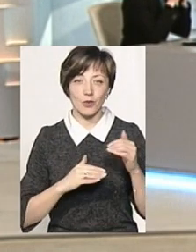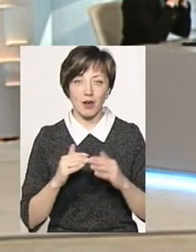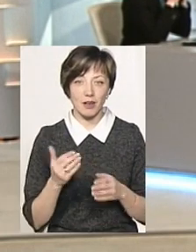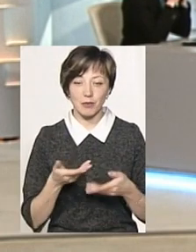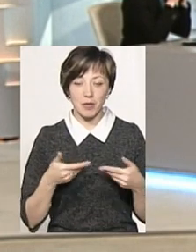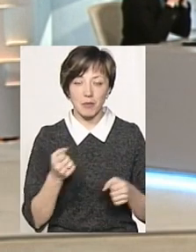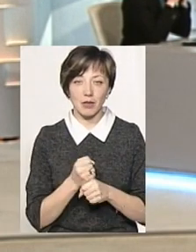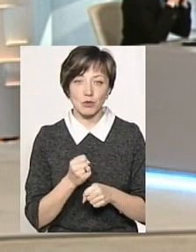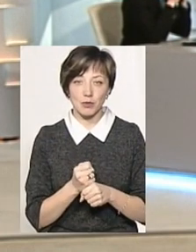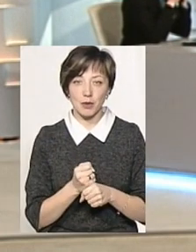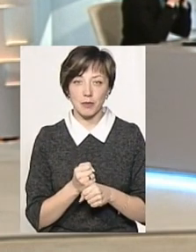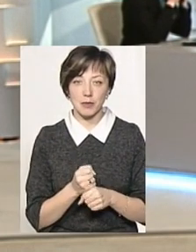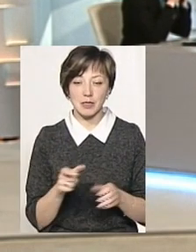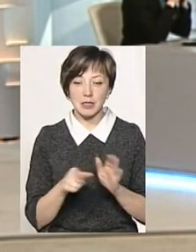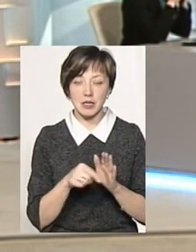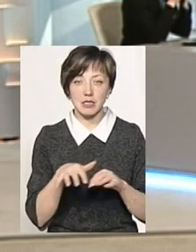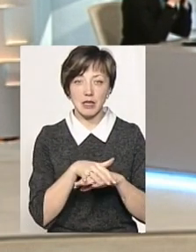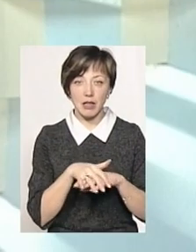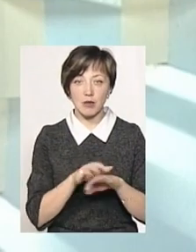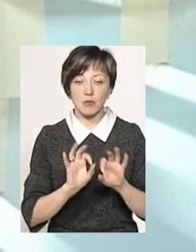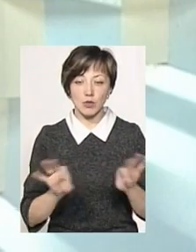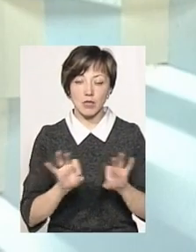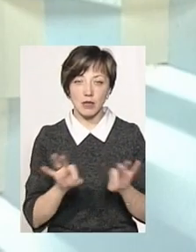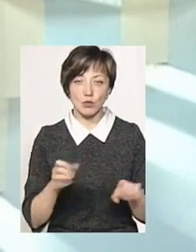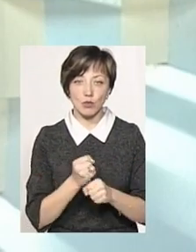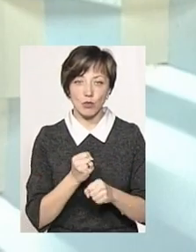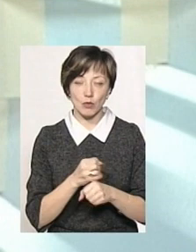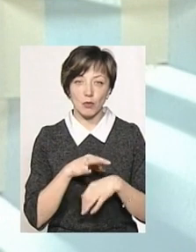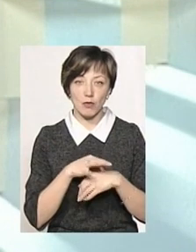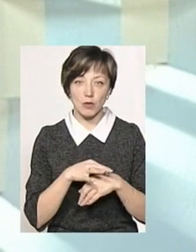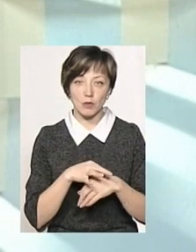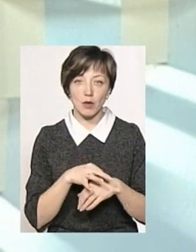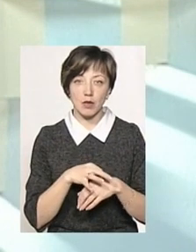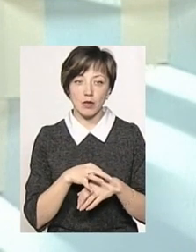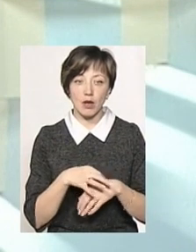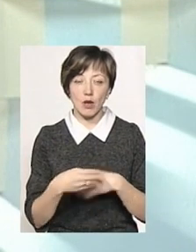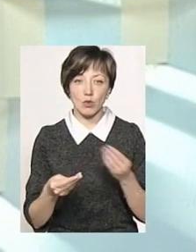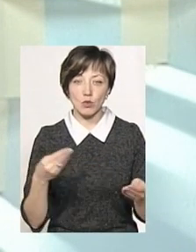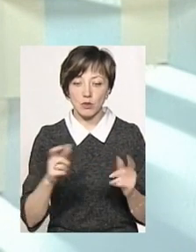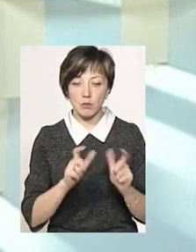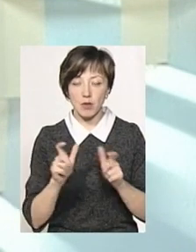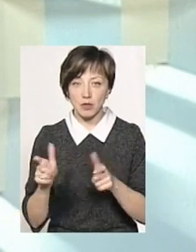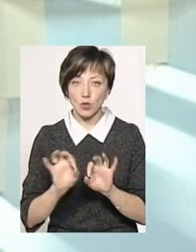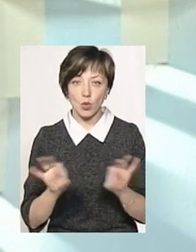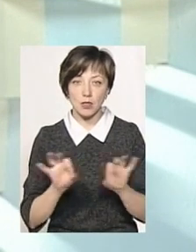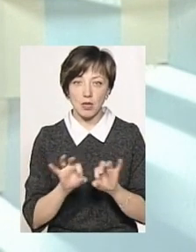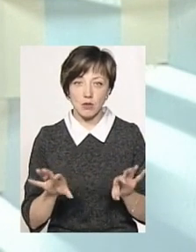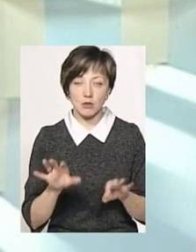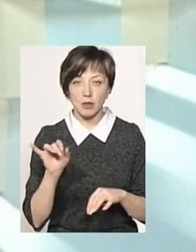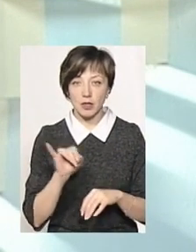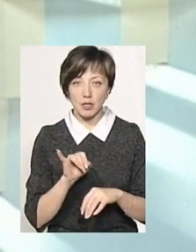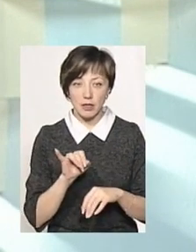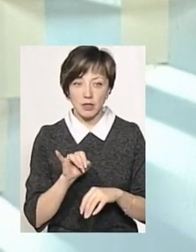як кажуть. Тут ми працюємо з населенням, проводимо роз'яснювальну роботу, розносимо платіжки, теж розказуємо.